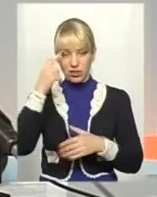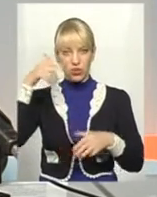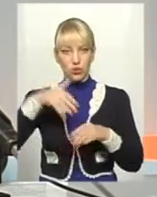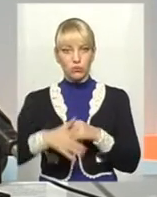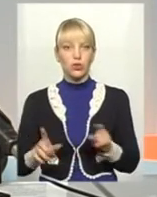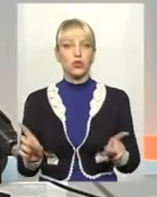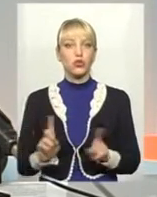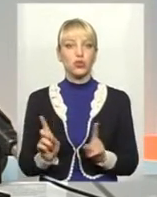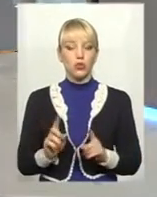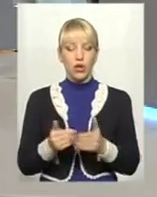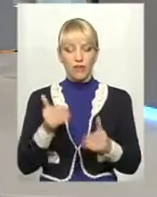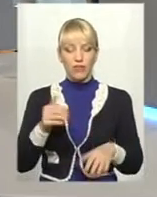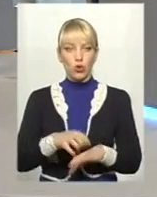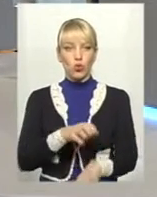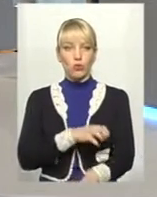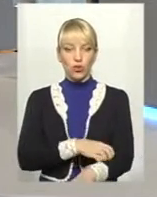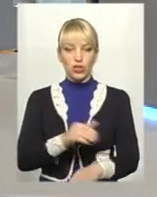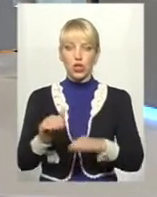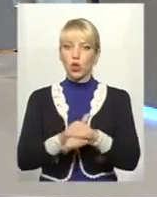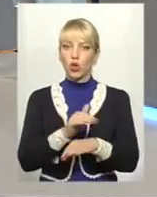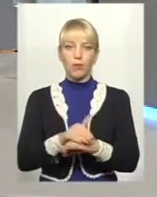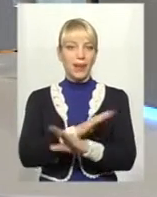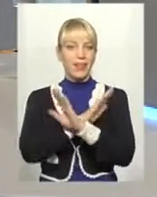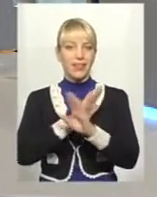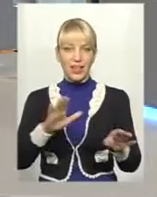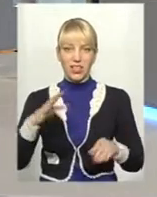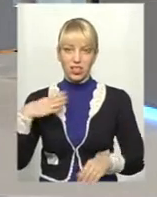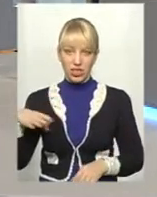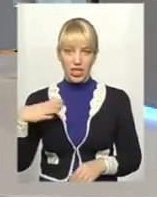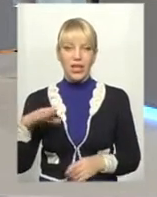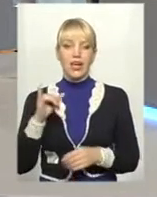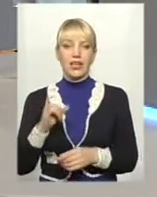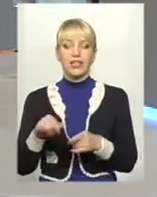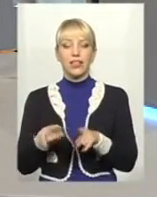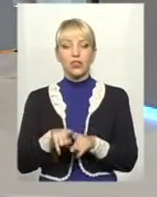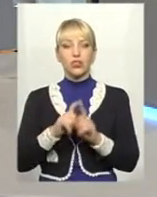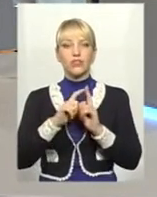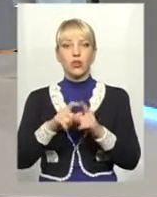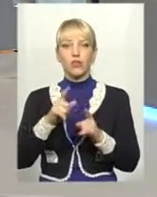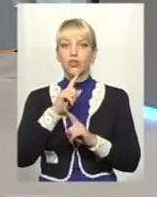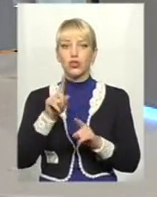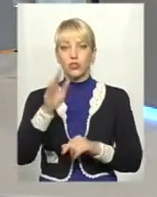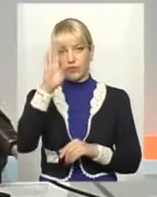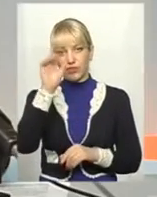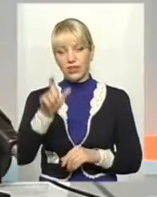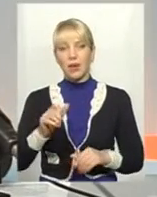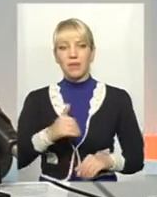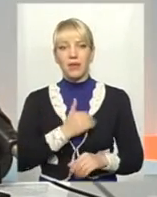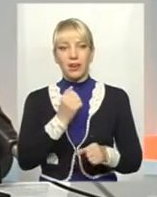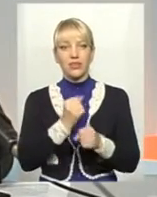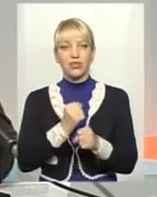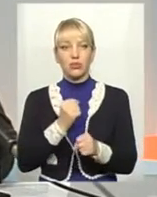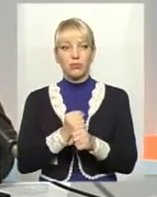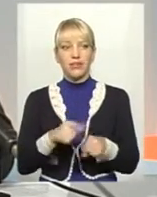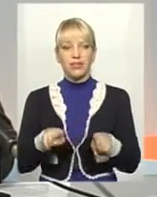що від комуністів добра не жди. Також про Сталіна він висловлювався, що він прагне зробити таку